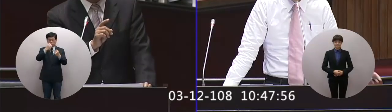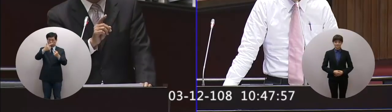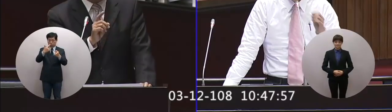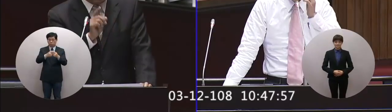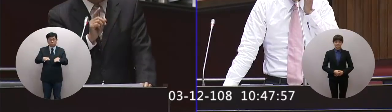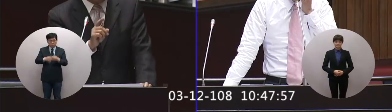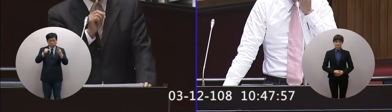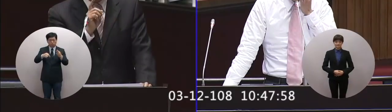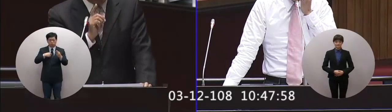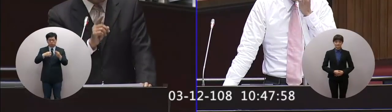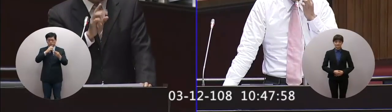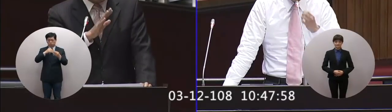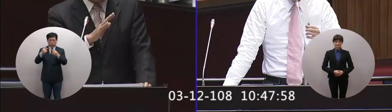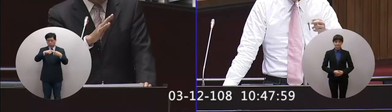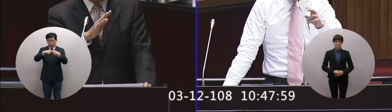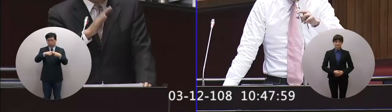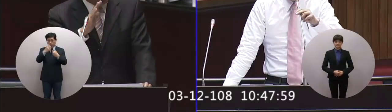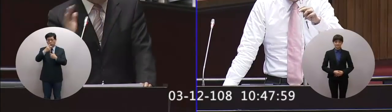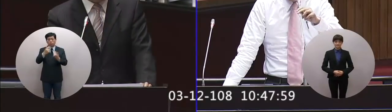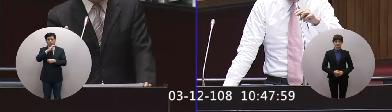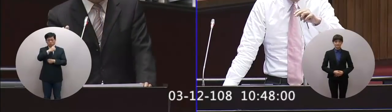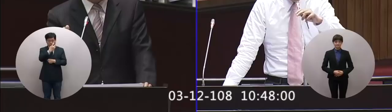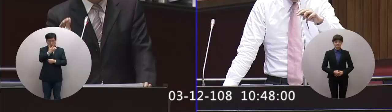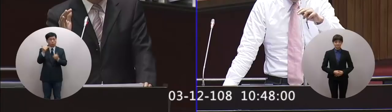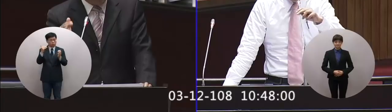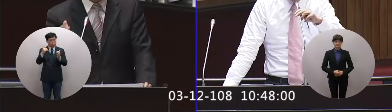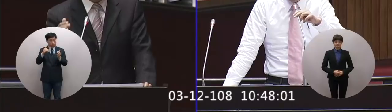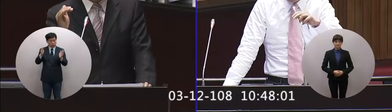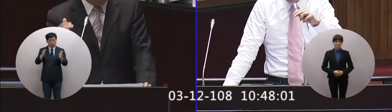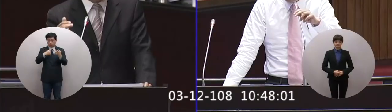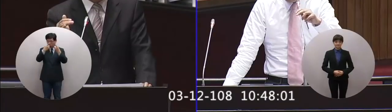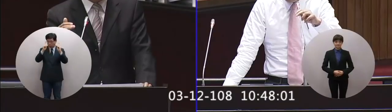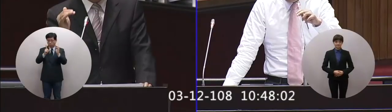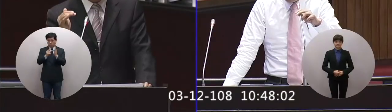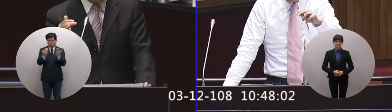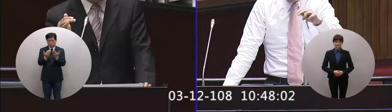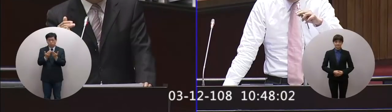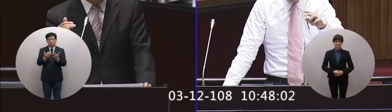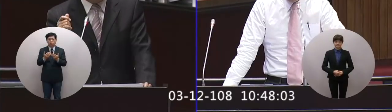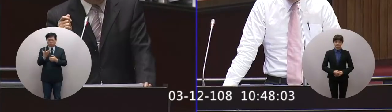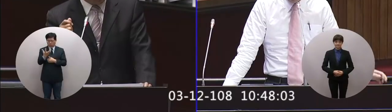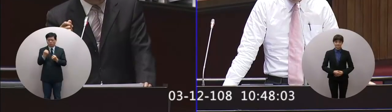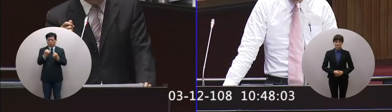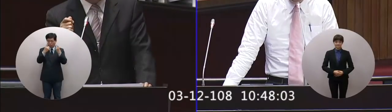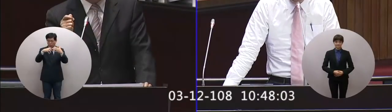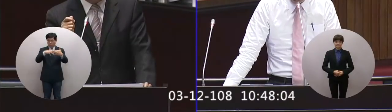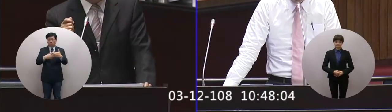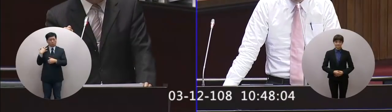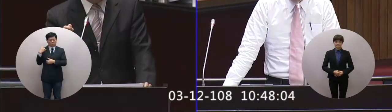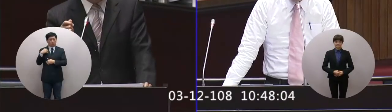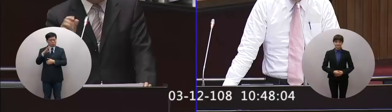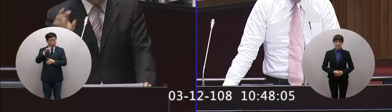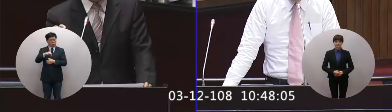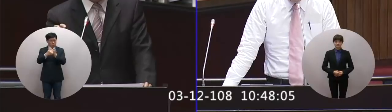開始勾計這個即使對尤其是在18歲到大專這一段我們看到了有很多在大學裡面可能存在